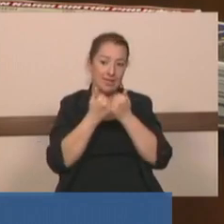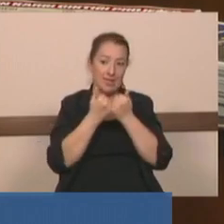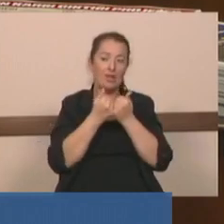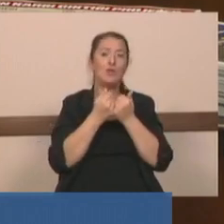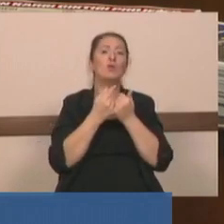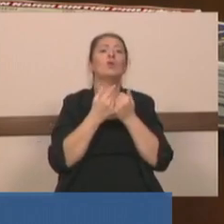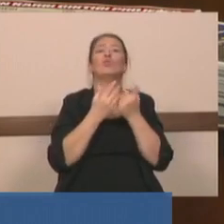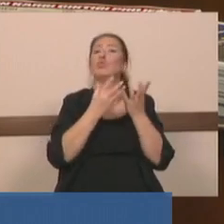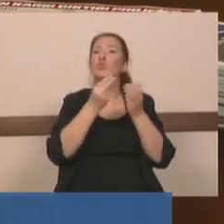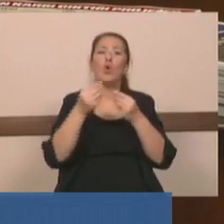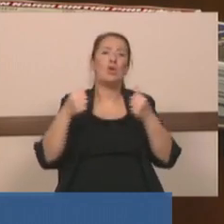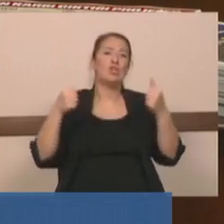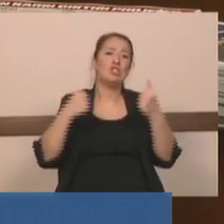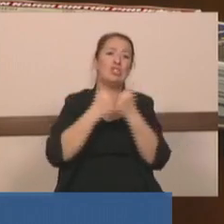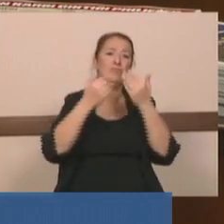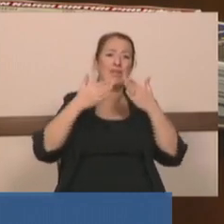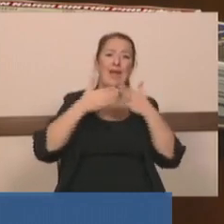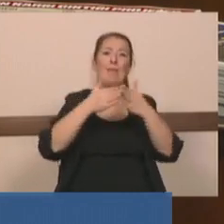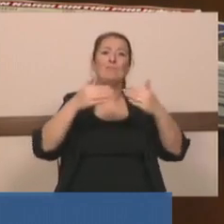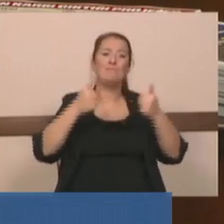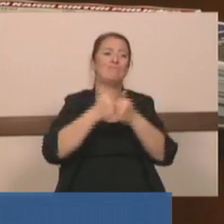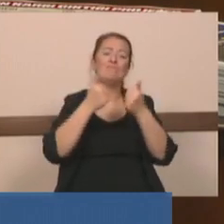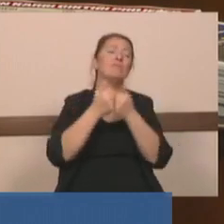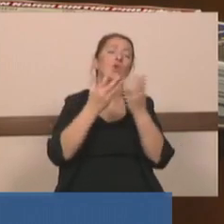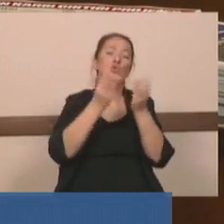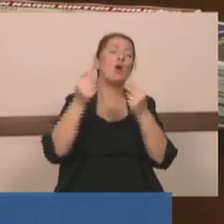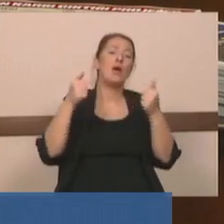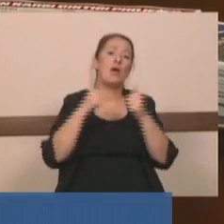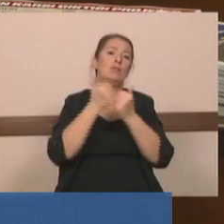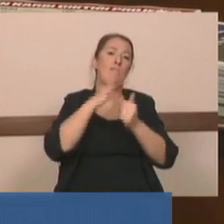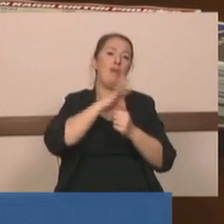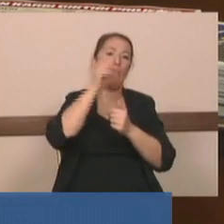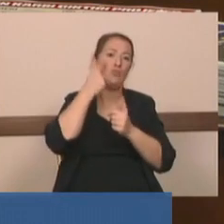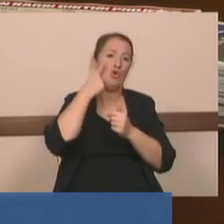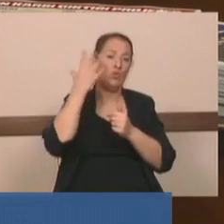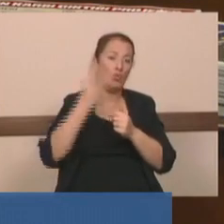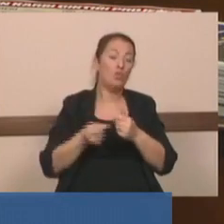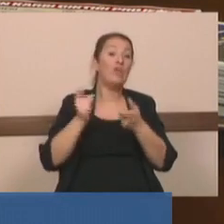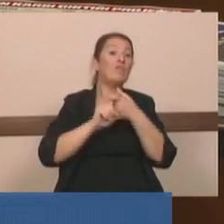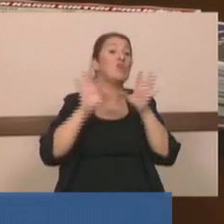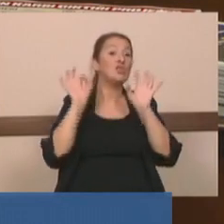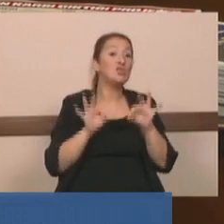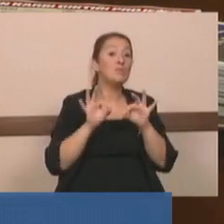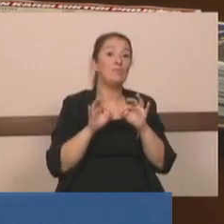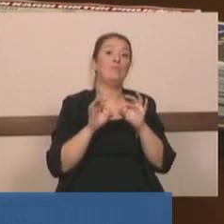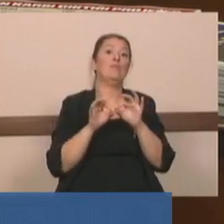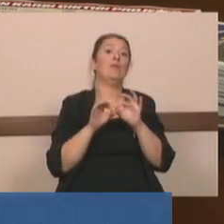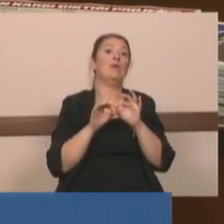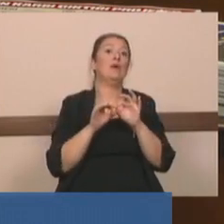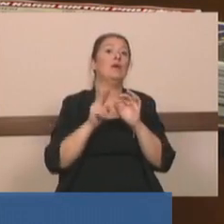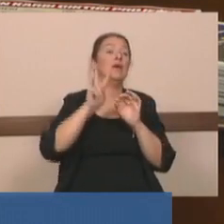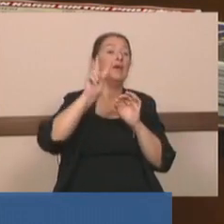sürü çarpışmalar, bir sürü kazaları hep beraber şahit olduk. Ve şimdi yeni iki bin elli ili